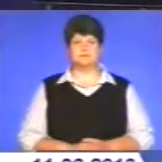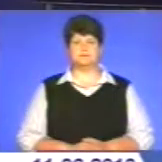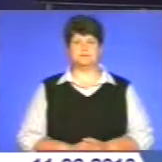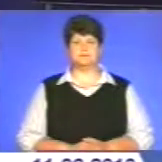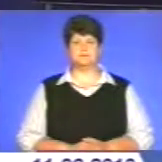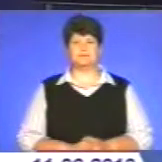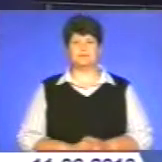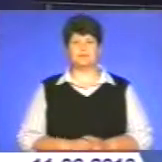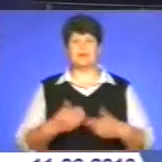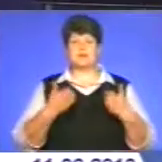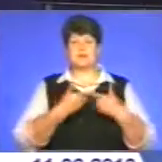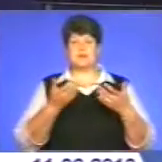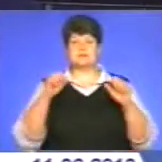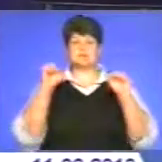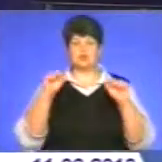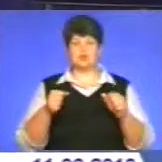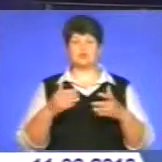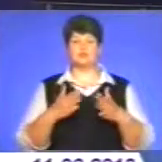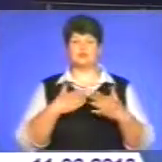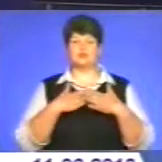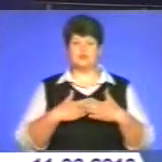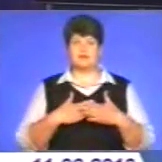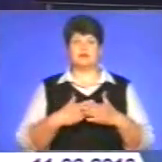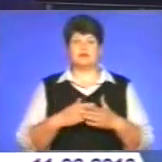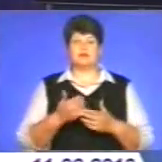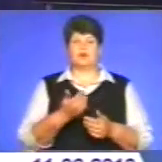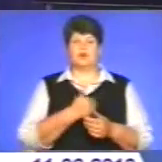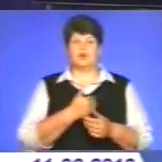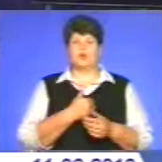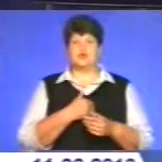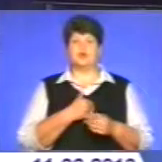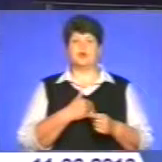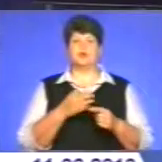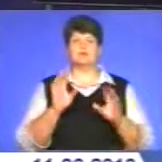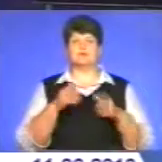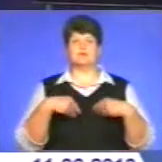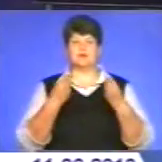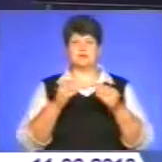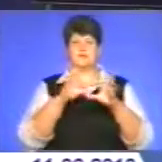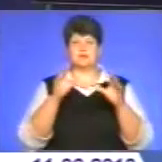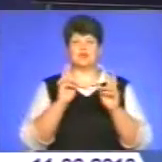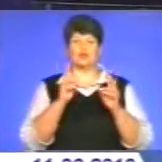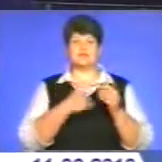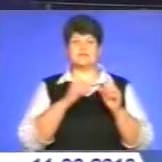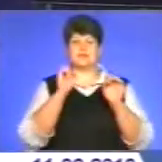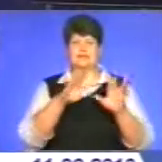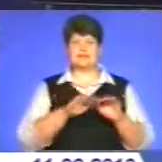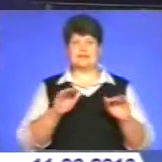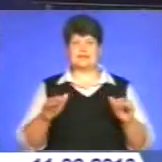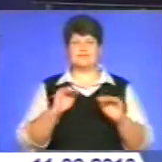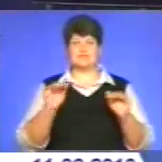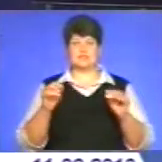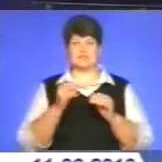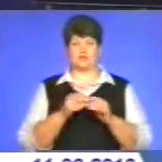Ми зможемо задовольнити повід усіх батьків, які хочуть віддати дітей до дитячих садочків, запевнено в управлінні